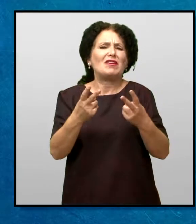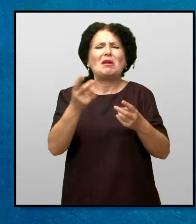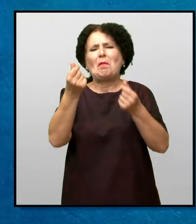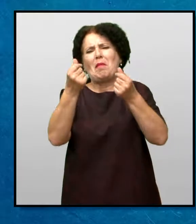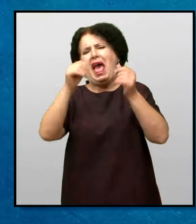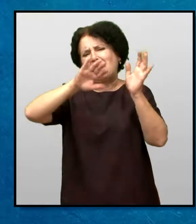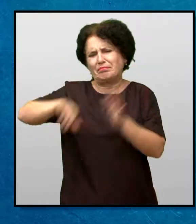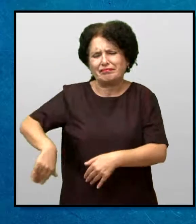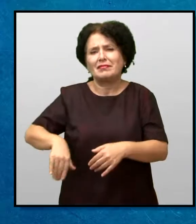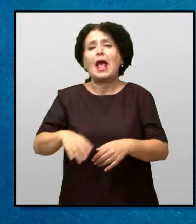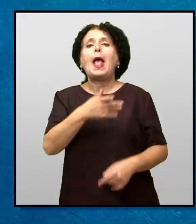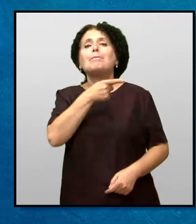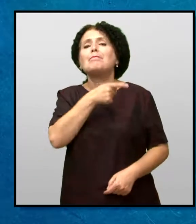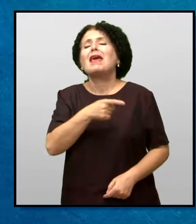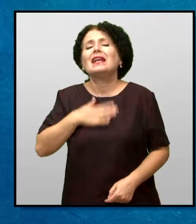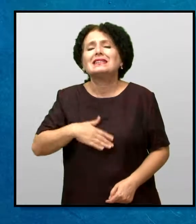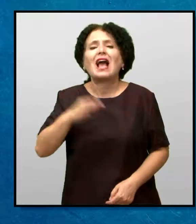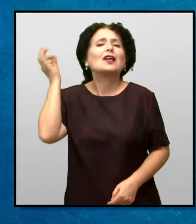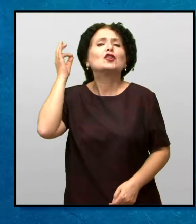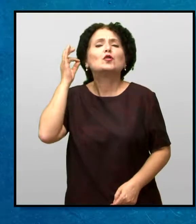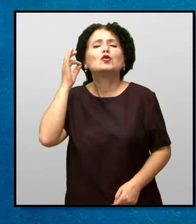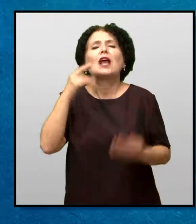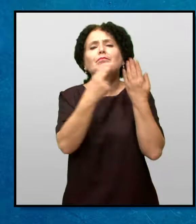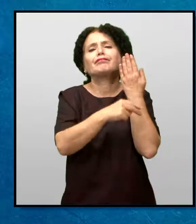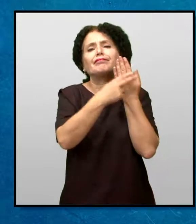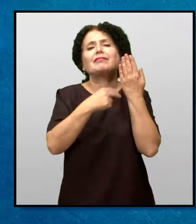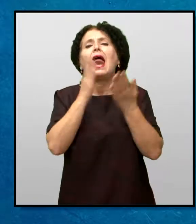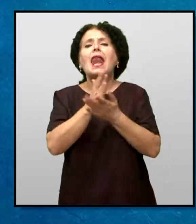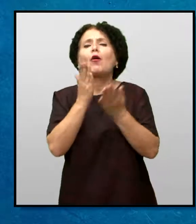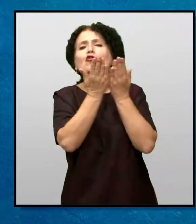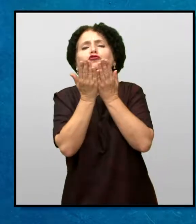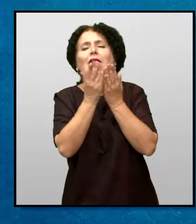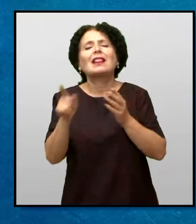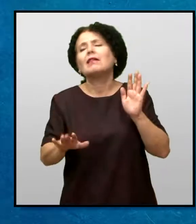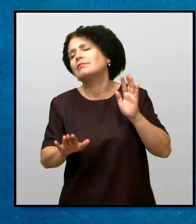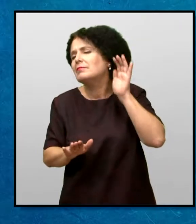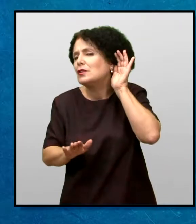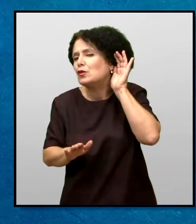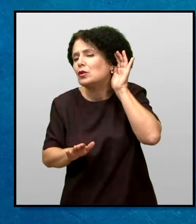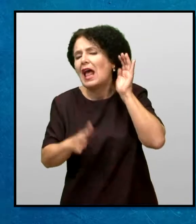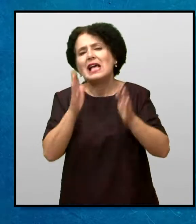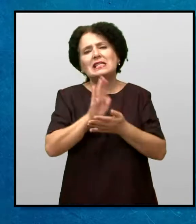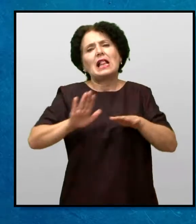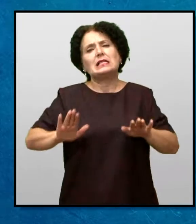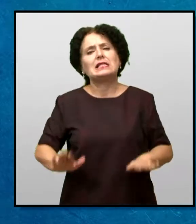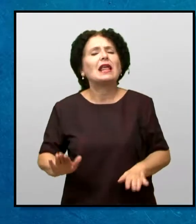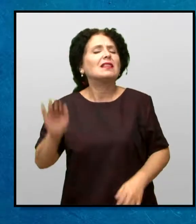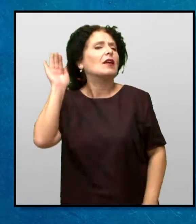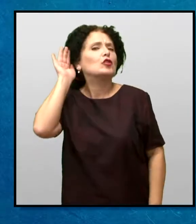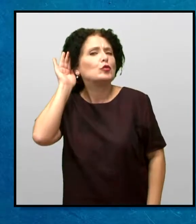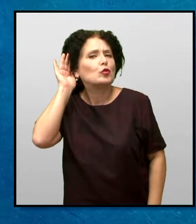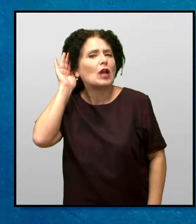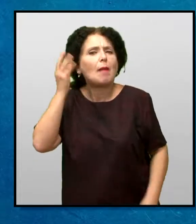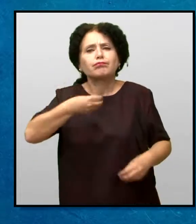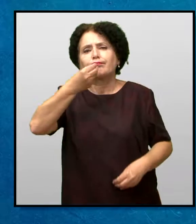парите Мери многу сакаше да го слуша Божиото слово кога некои го читаше Таа седеше и го